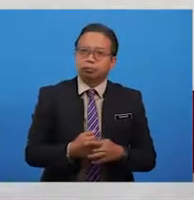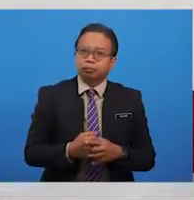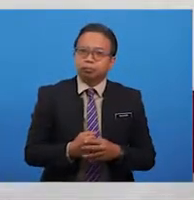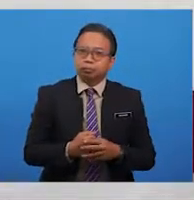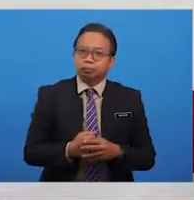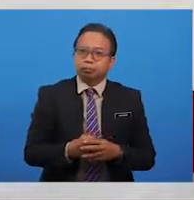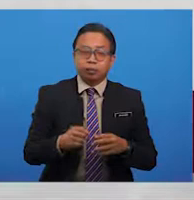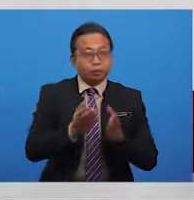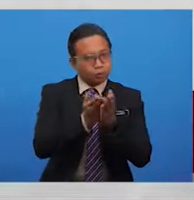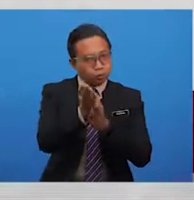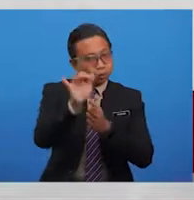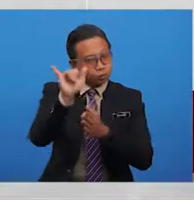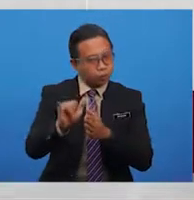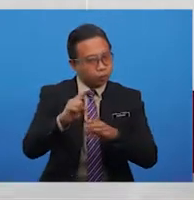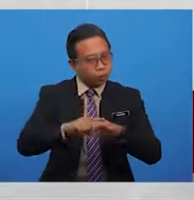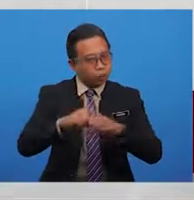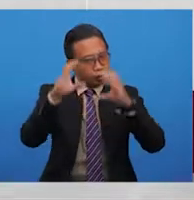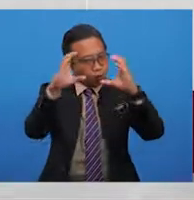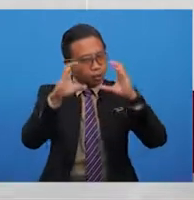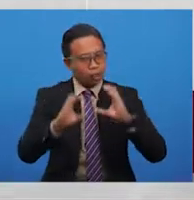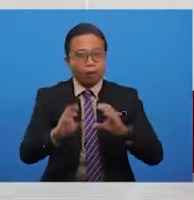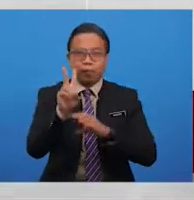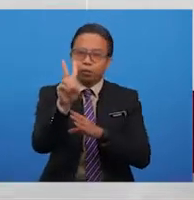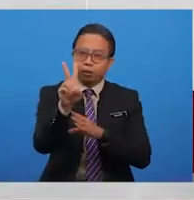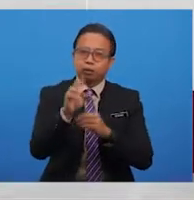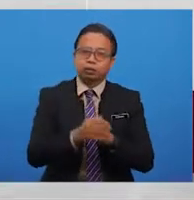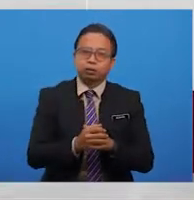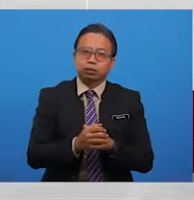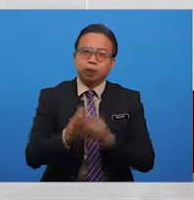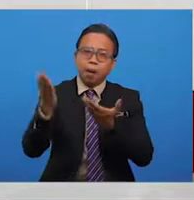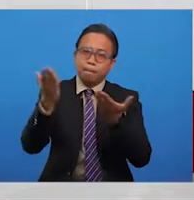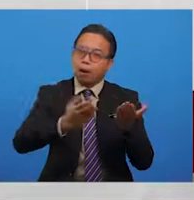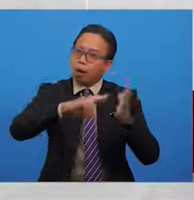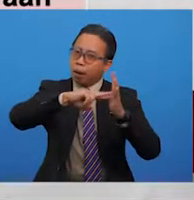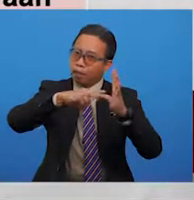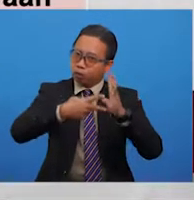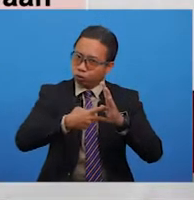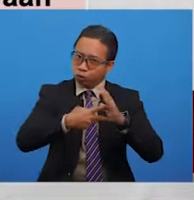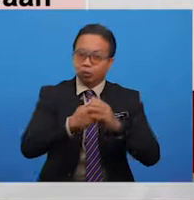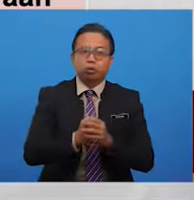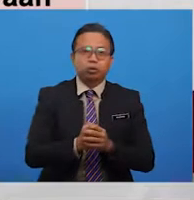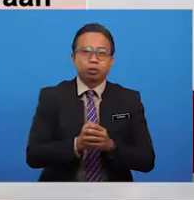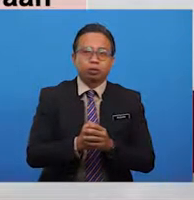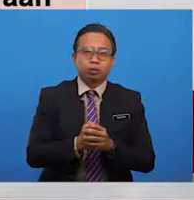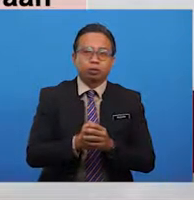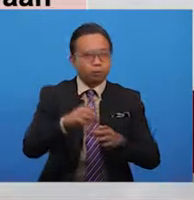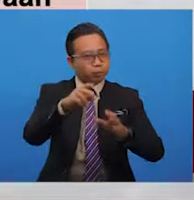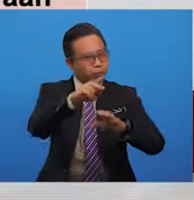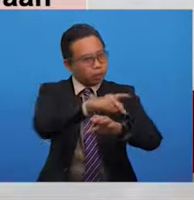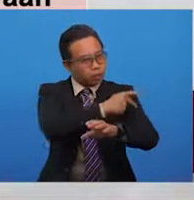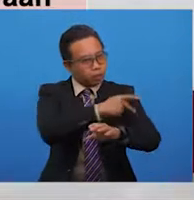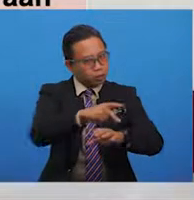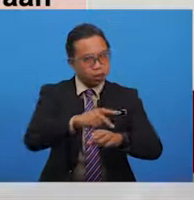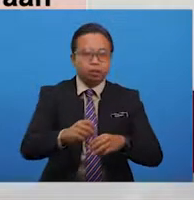Seterusnya, pada rangkap kedua, membawa maksud bahawa penyajak sedar